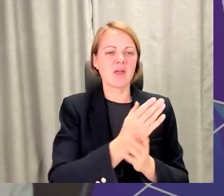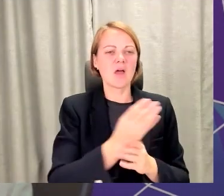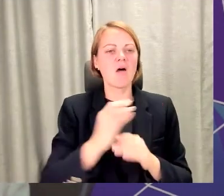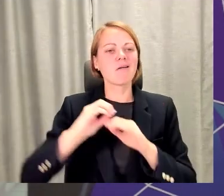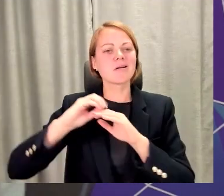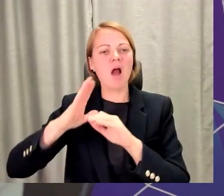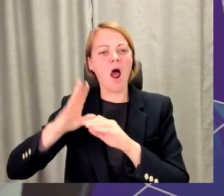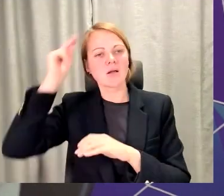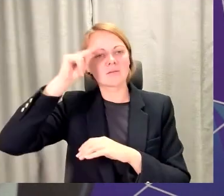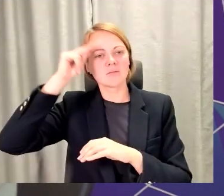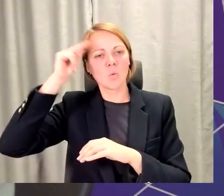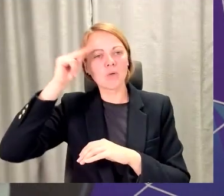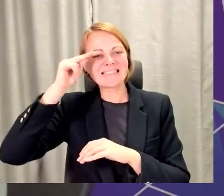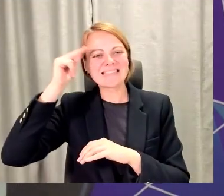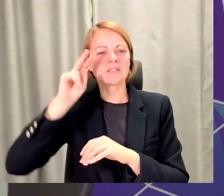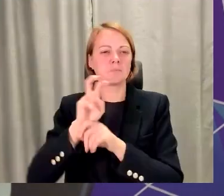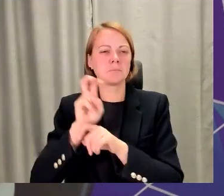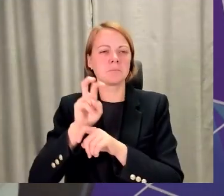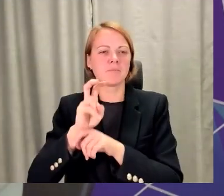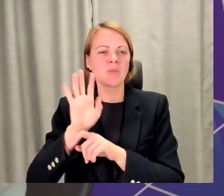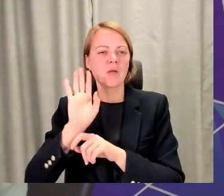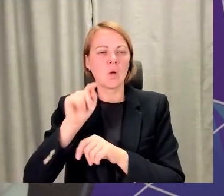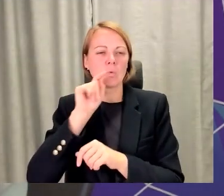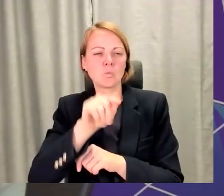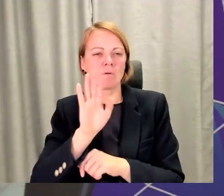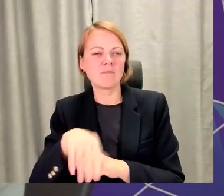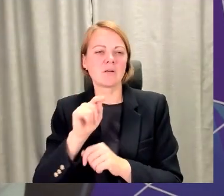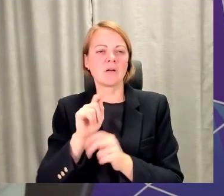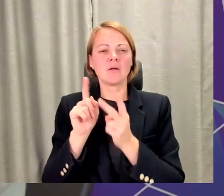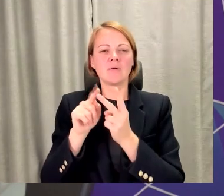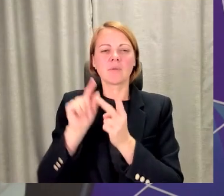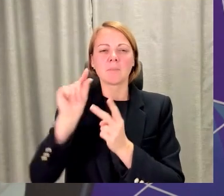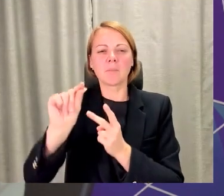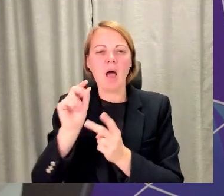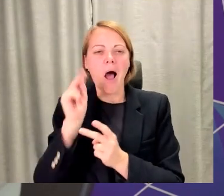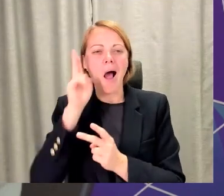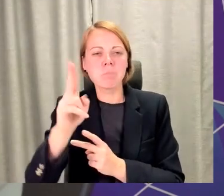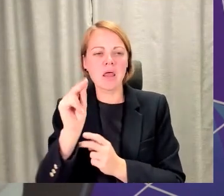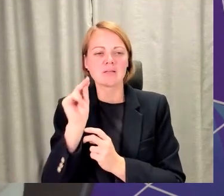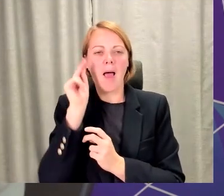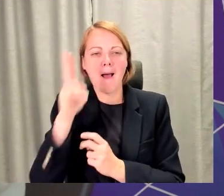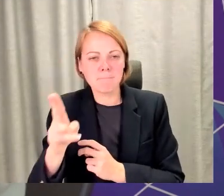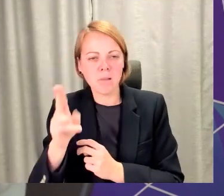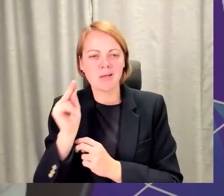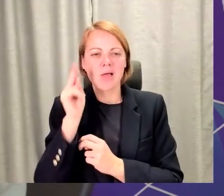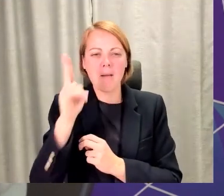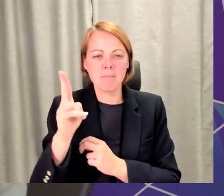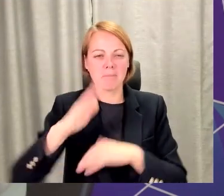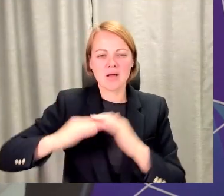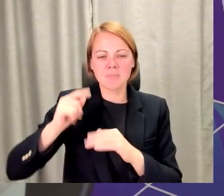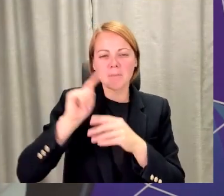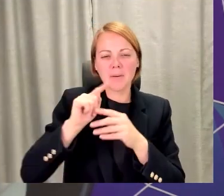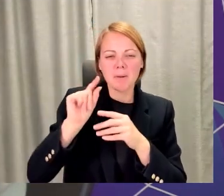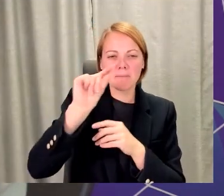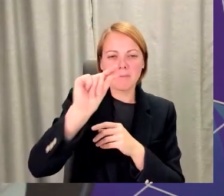kursiem es varu aiziet, un tur es varu vēl kaut kur kādu maz apliecinājumu iegūt savām prasmēm, un kaut kādu daļu, no kādas